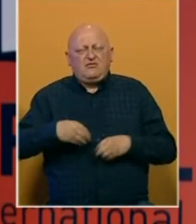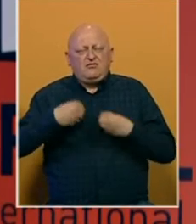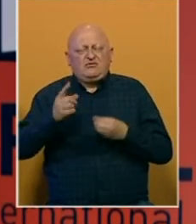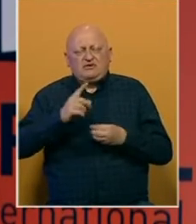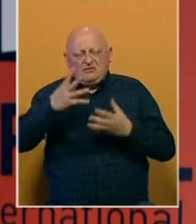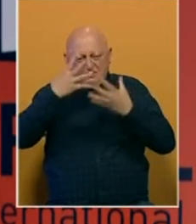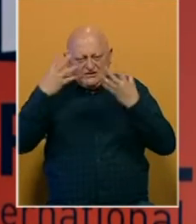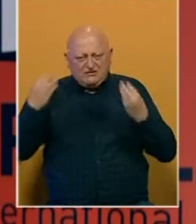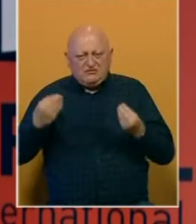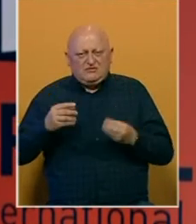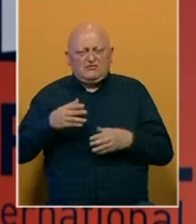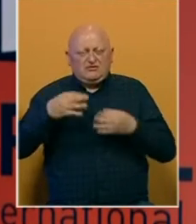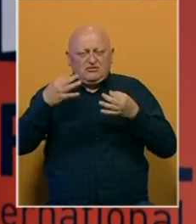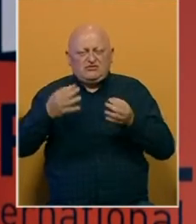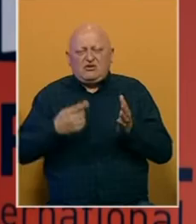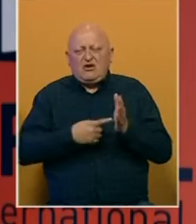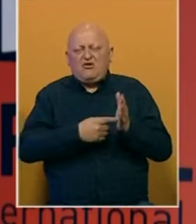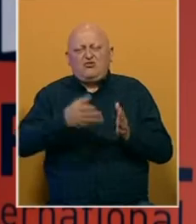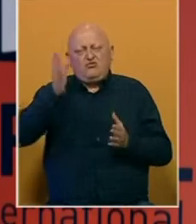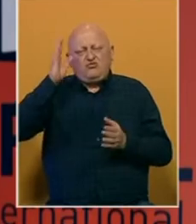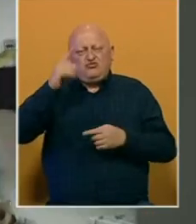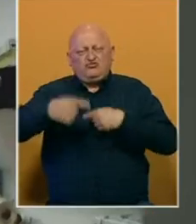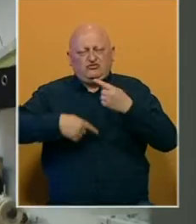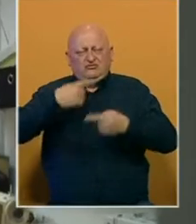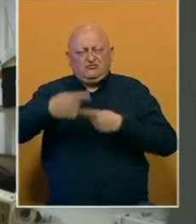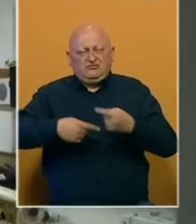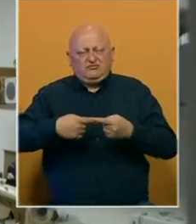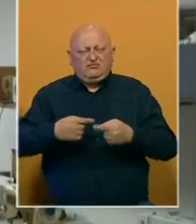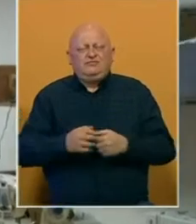ne budu zaboravljene te da služe kao lekcija za buduće generacije.